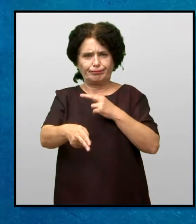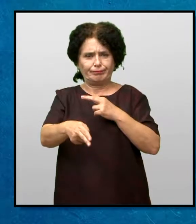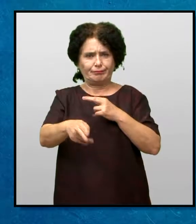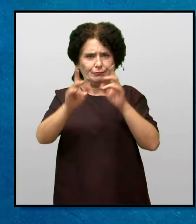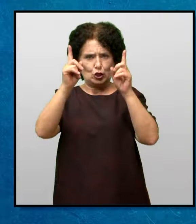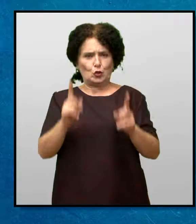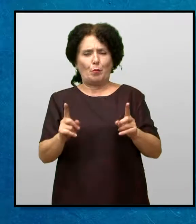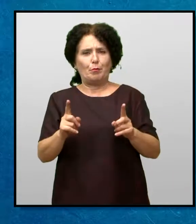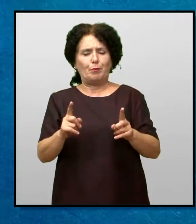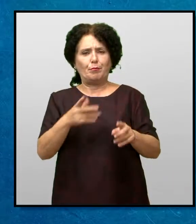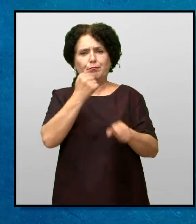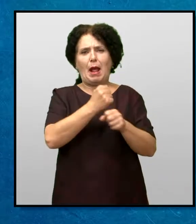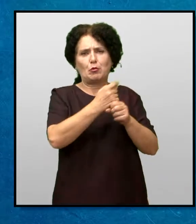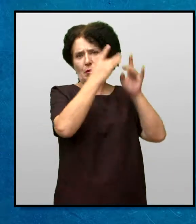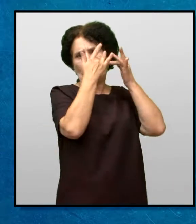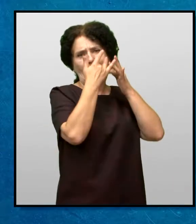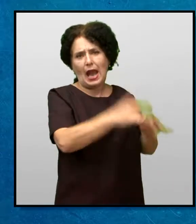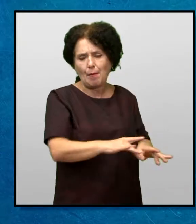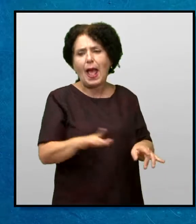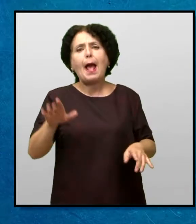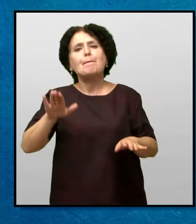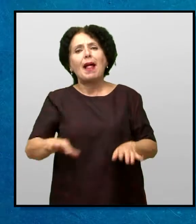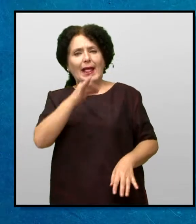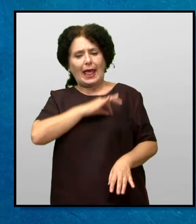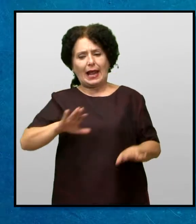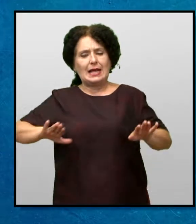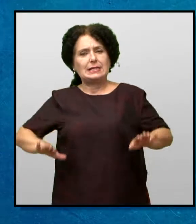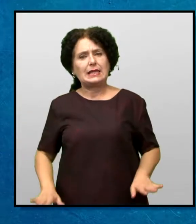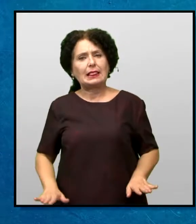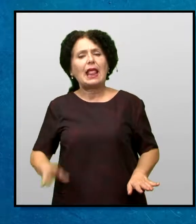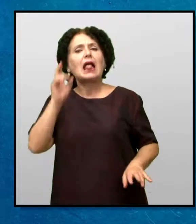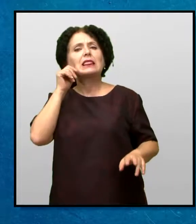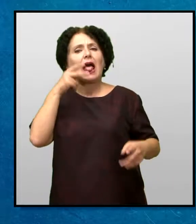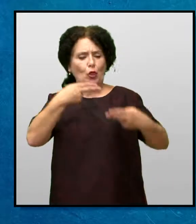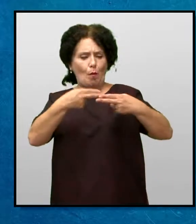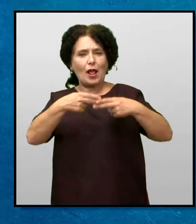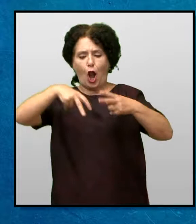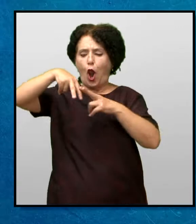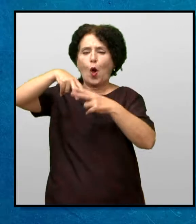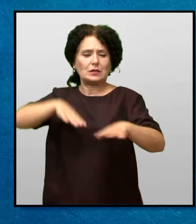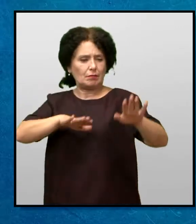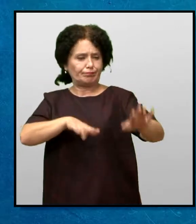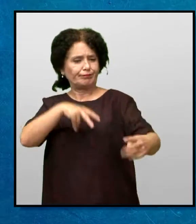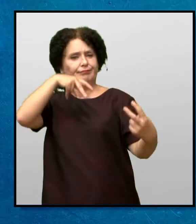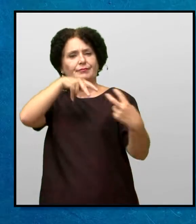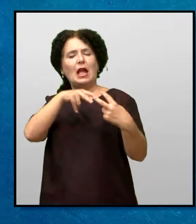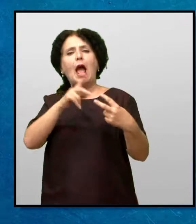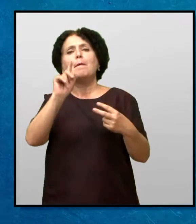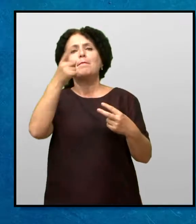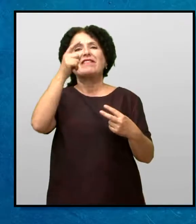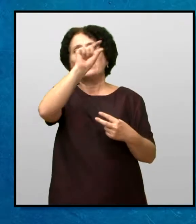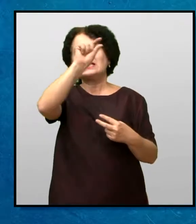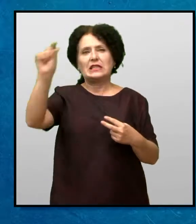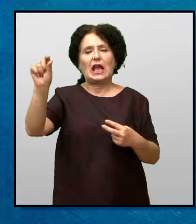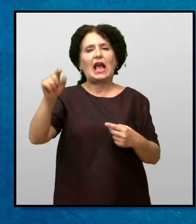прекина работата што ја работеше И Мери седна на малото столче покрай неговите нозе Почнувајки од првиот